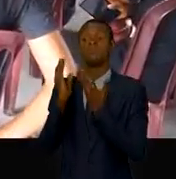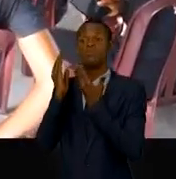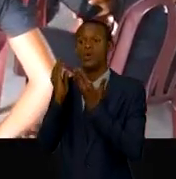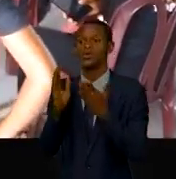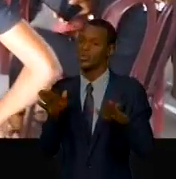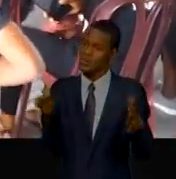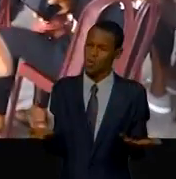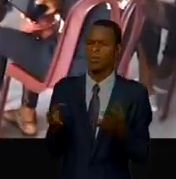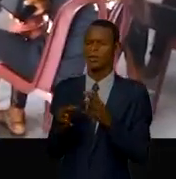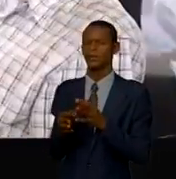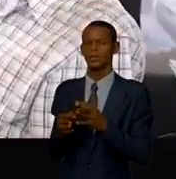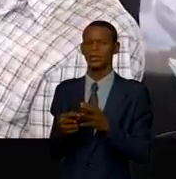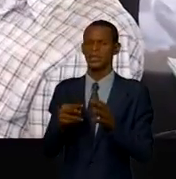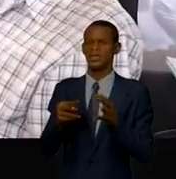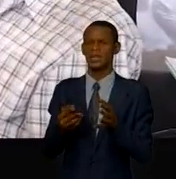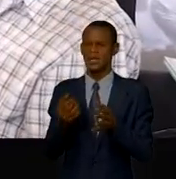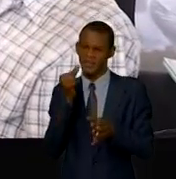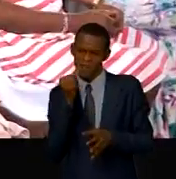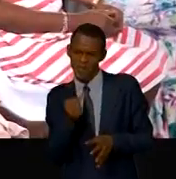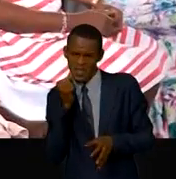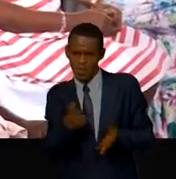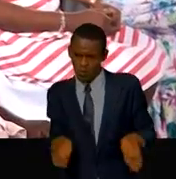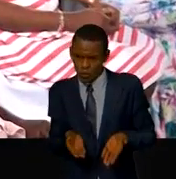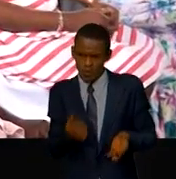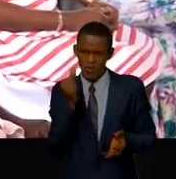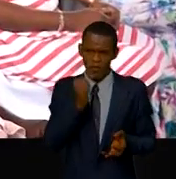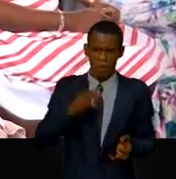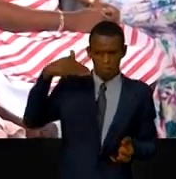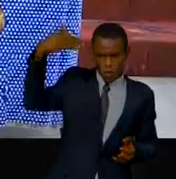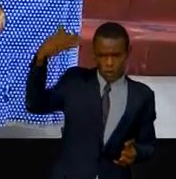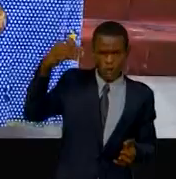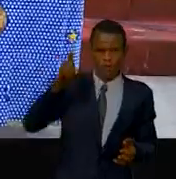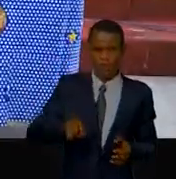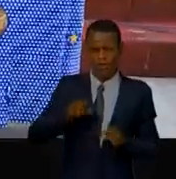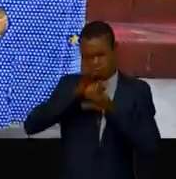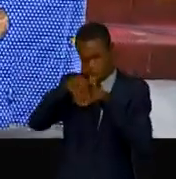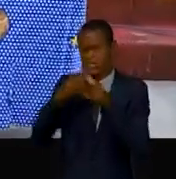femmes de demain, doivent s'impliquer dans la formation pour avoir un libre choix. Un